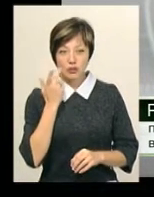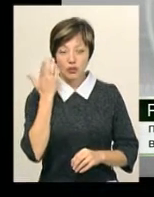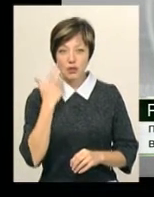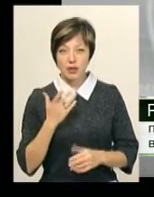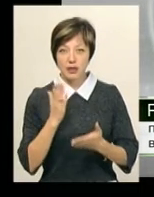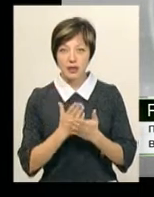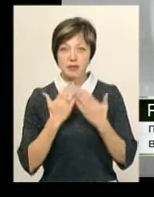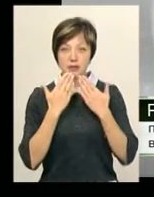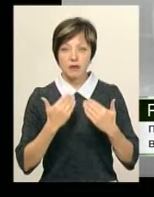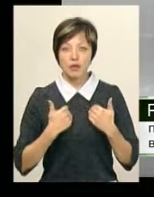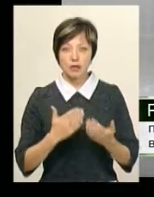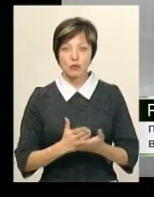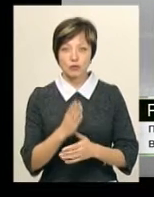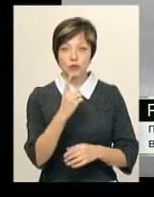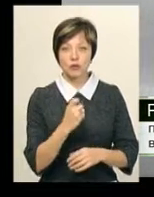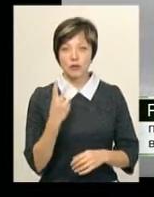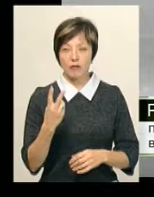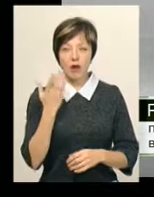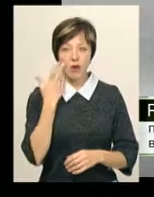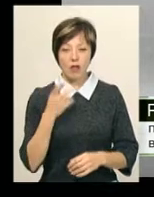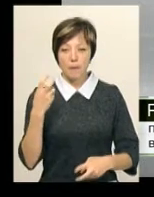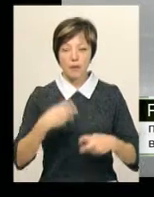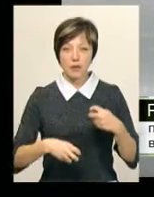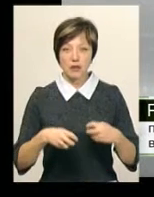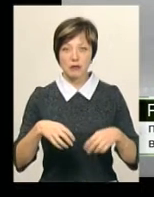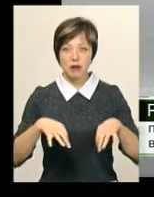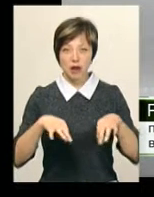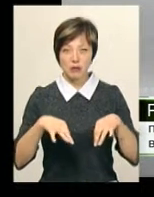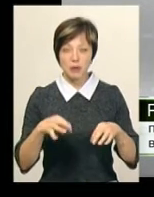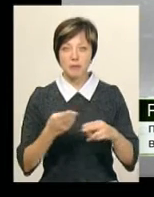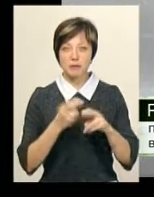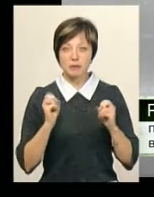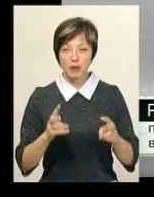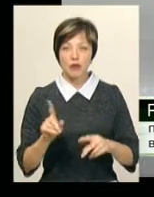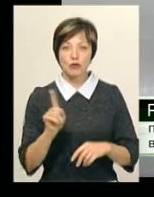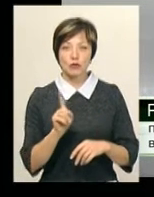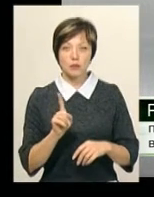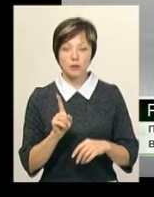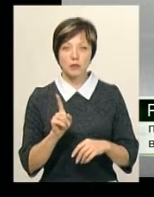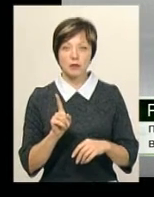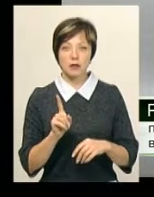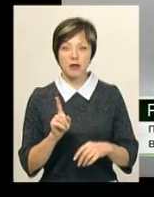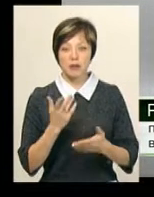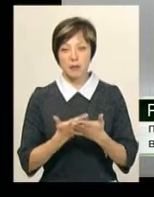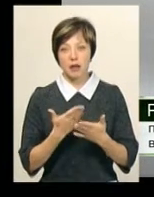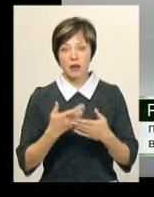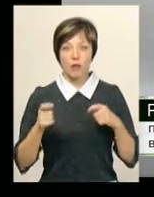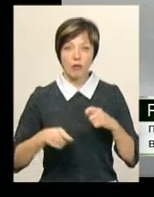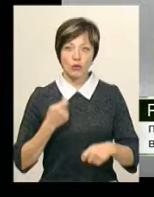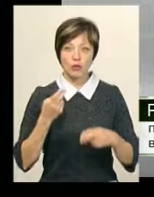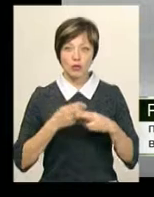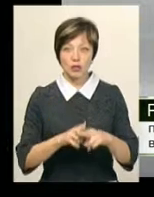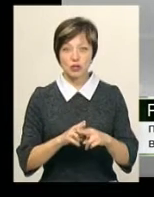щодо того, що транспортні засоби виходять не за стані. Тобто це і комфорт, і безпека в плані того, що вони виходять з якимось порушенням, такими широкої